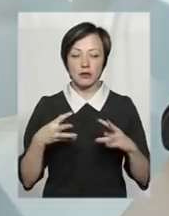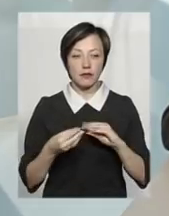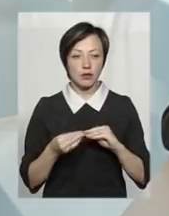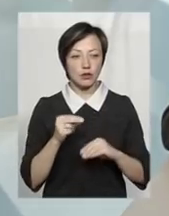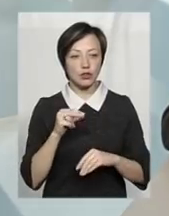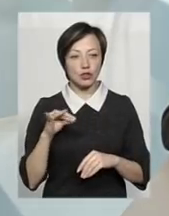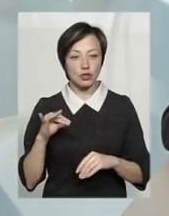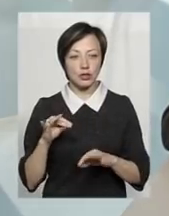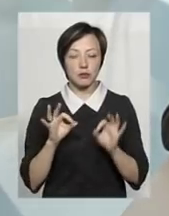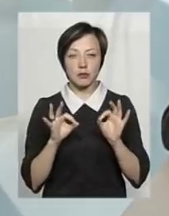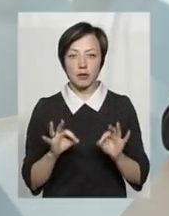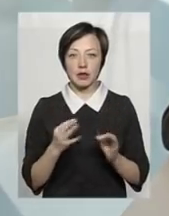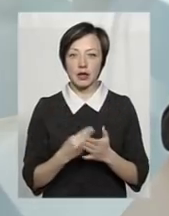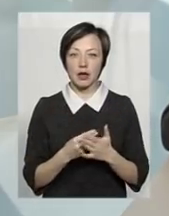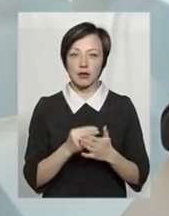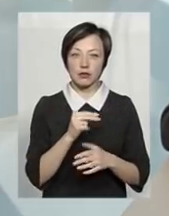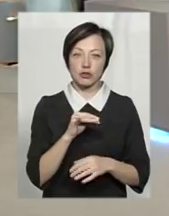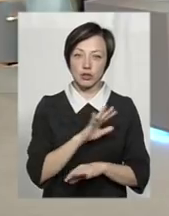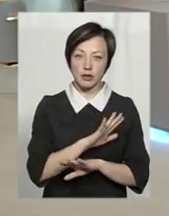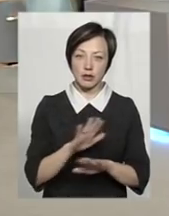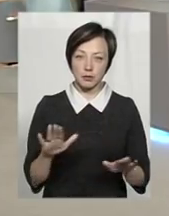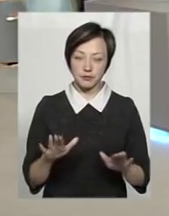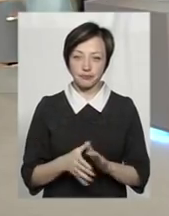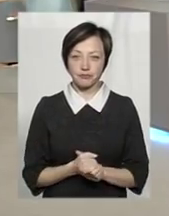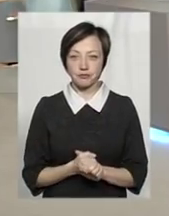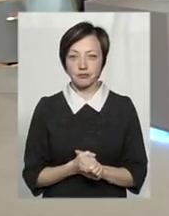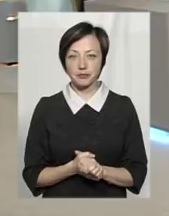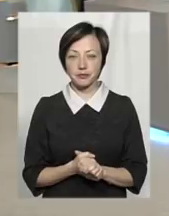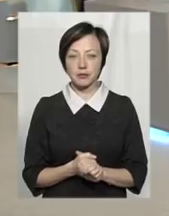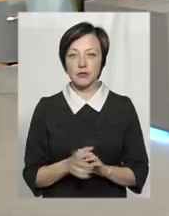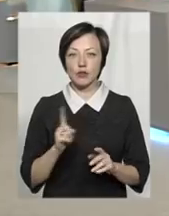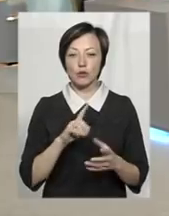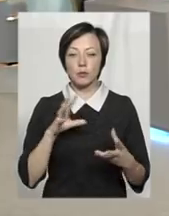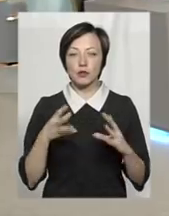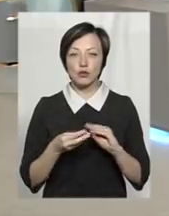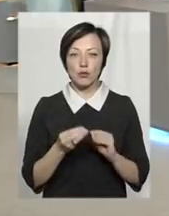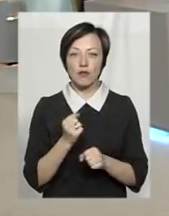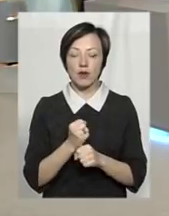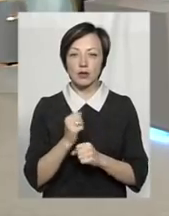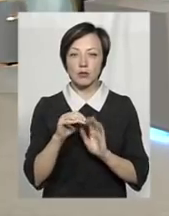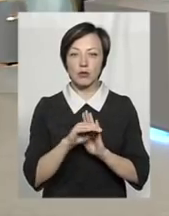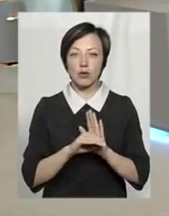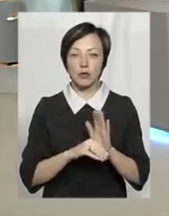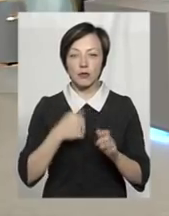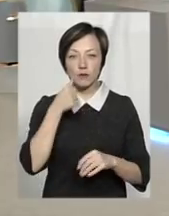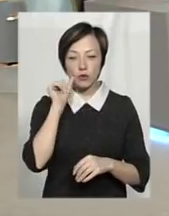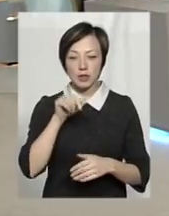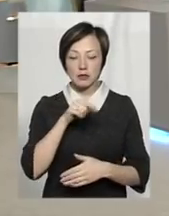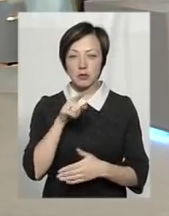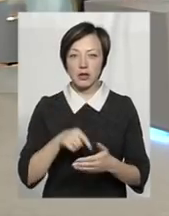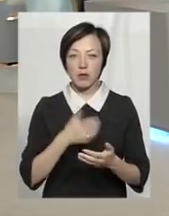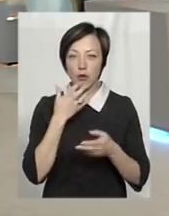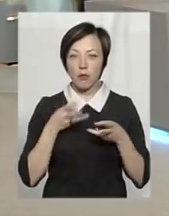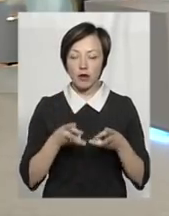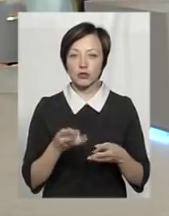економічно обґрунтований тариф чи ні. І так, щоб підсумувати нашу програму, вчора з питанням опалення Шепетівки